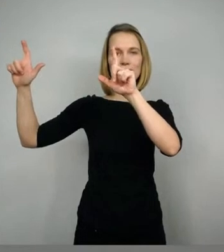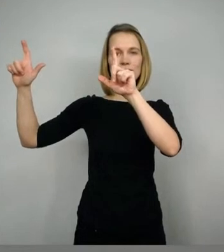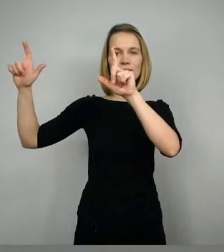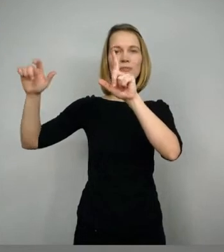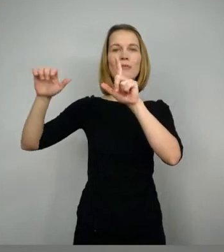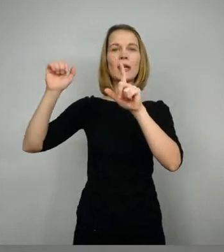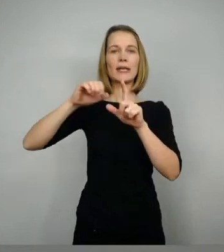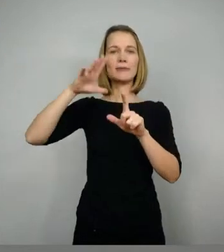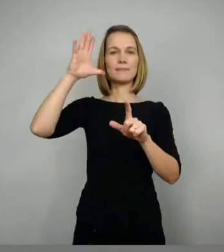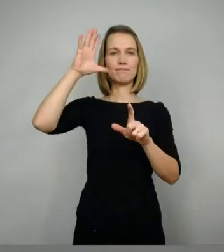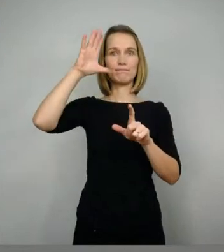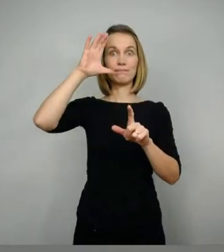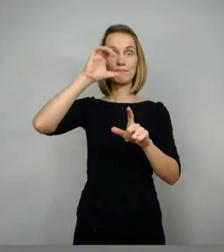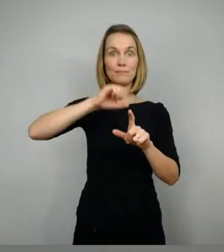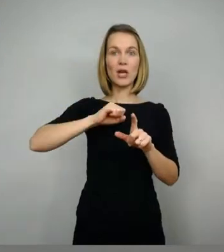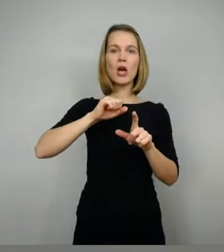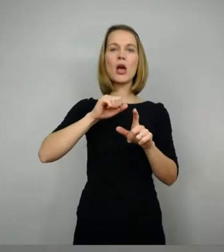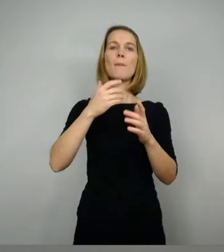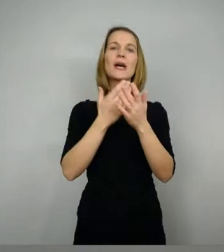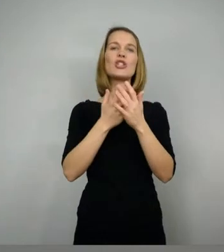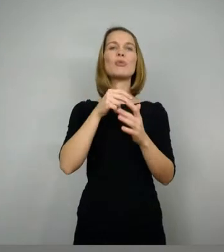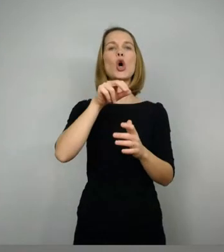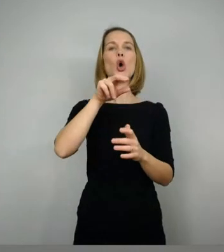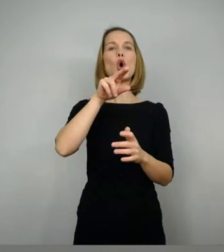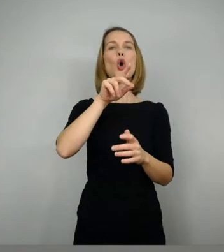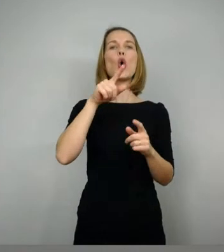uns. Und dann ist.